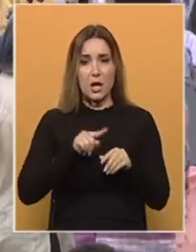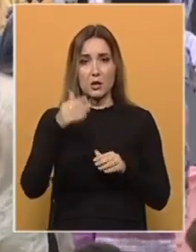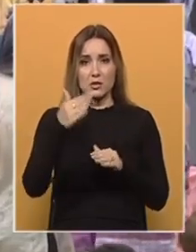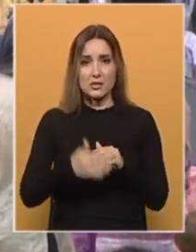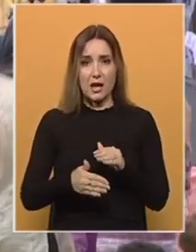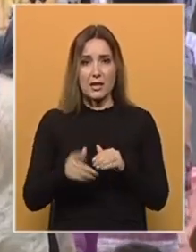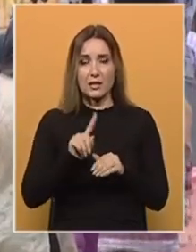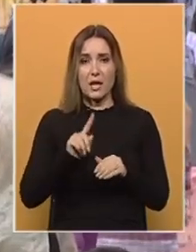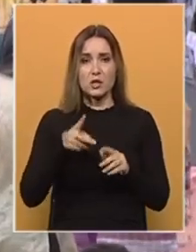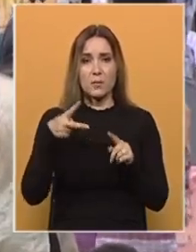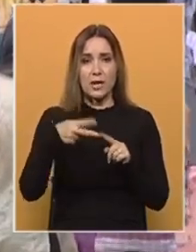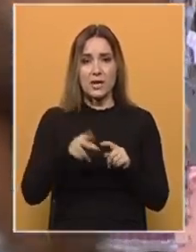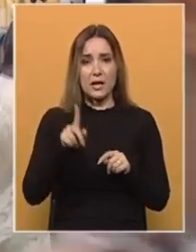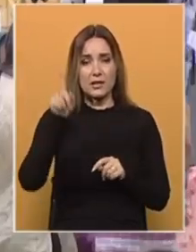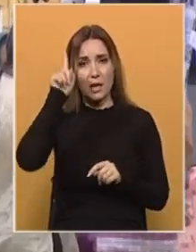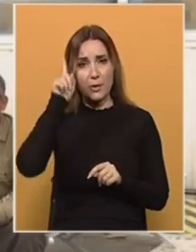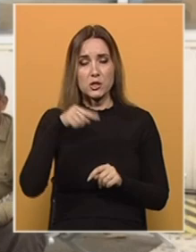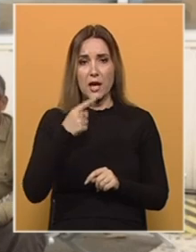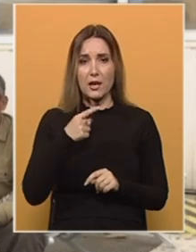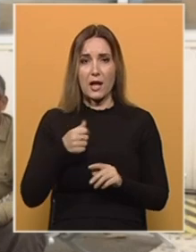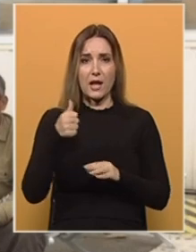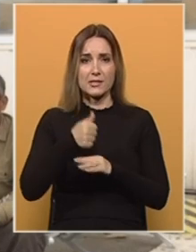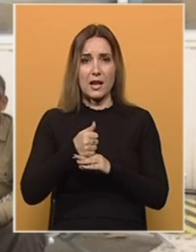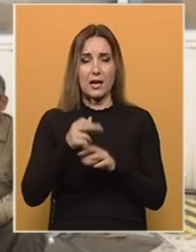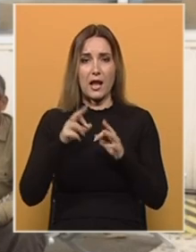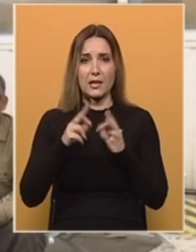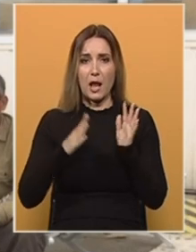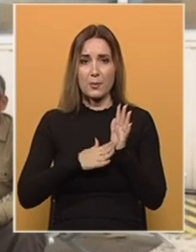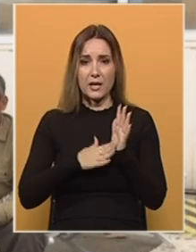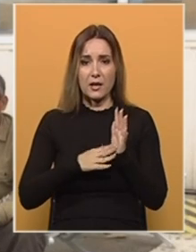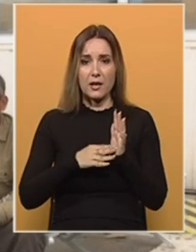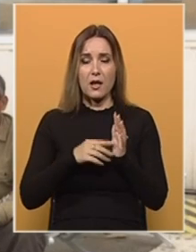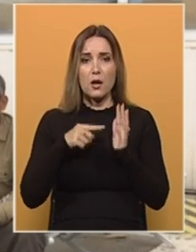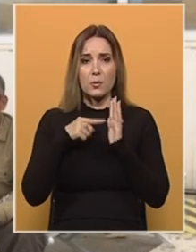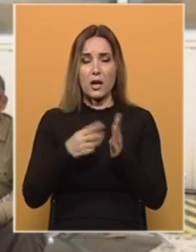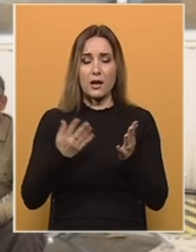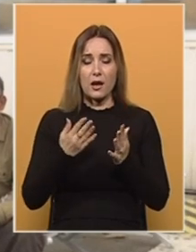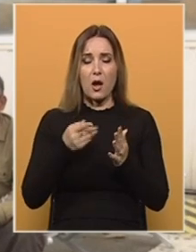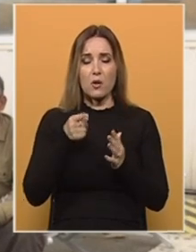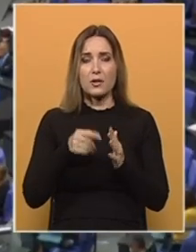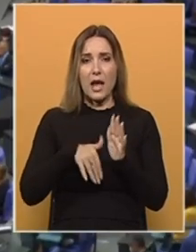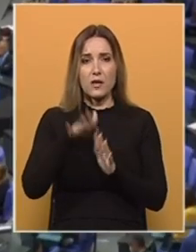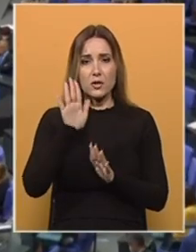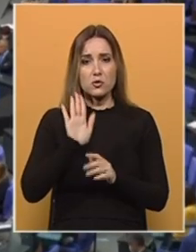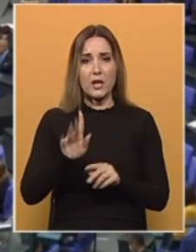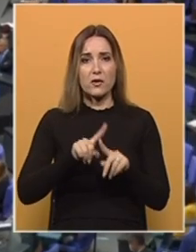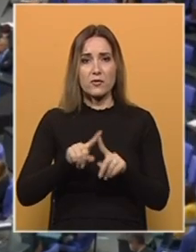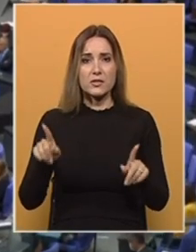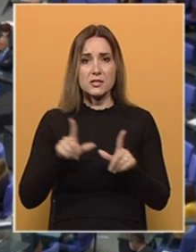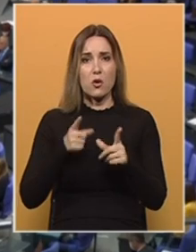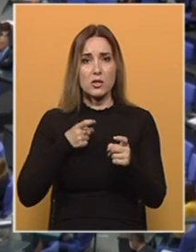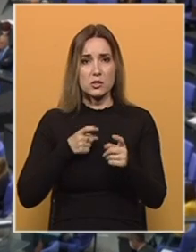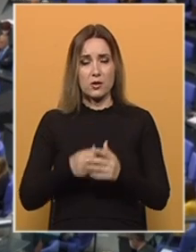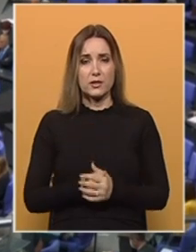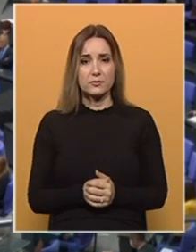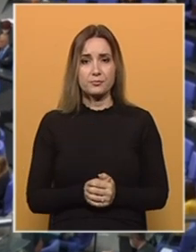evakuaciju neće prekidati ni Njemačka, izjavila je kancelarka Angela Merkel, opisujuću operaciju kao najveću takve vrste u istoriji